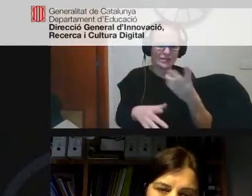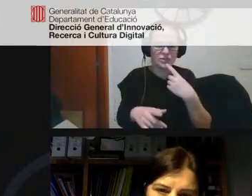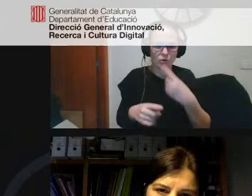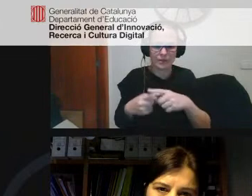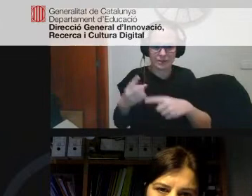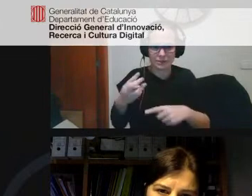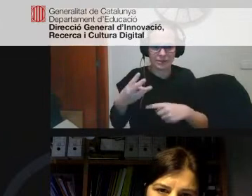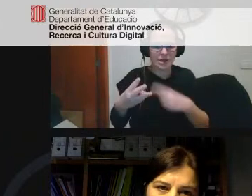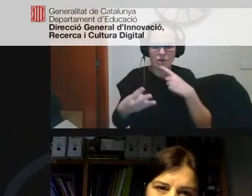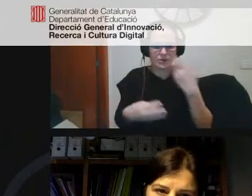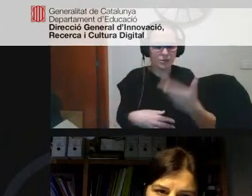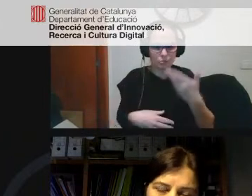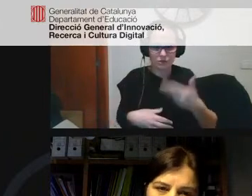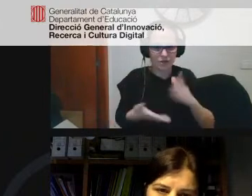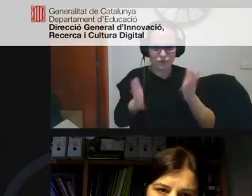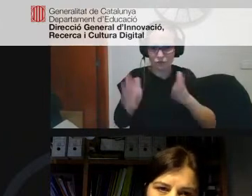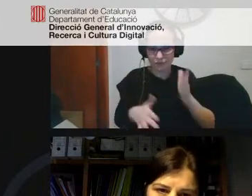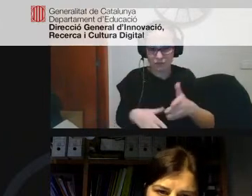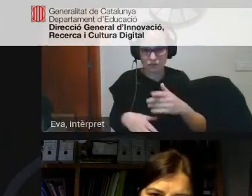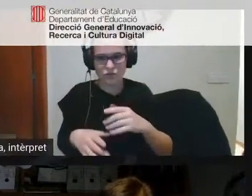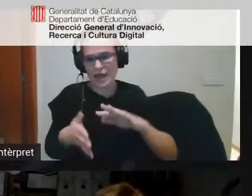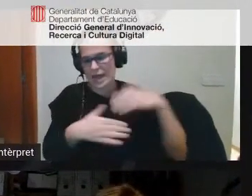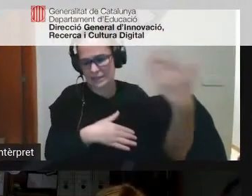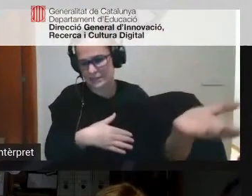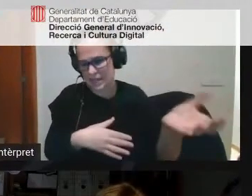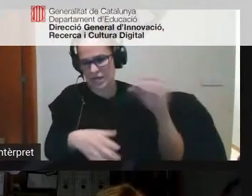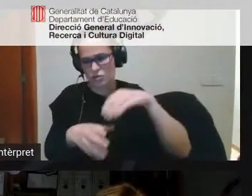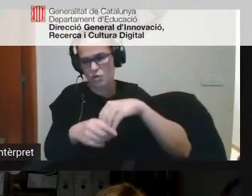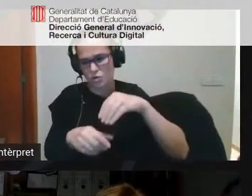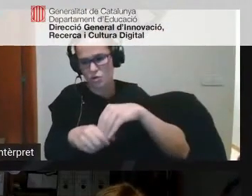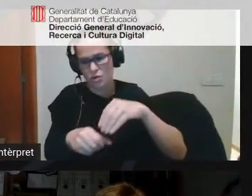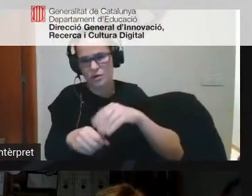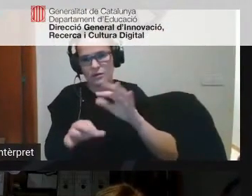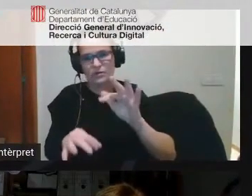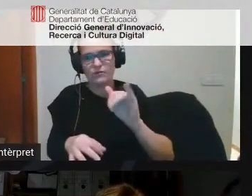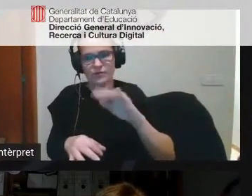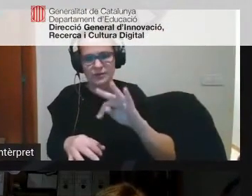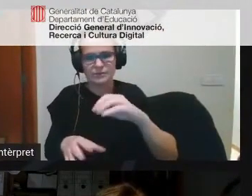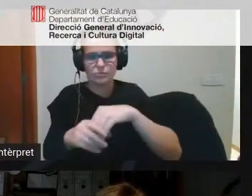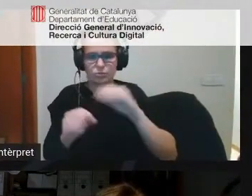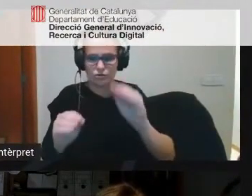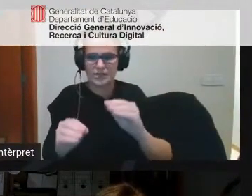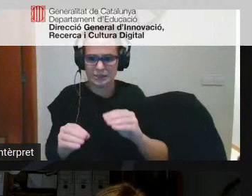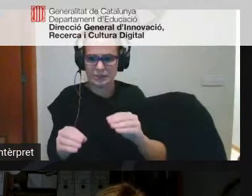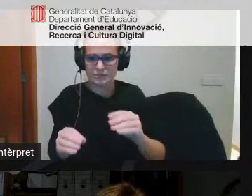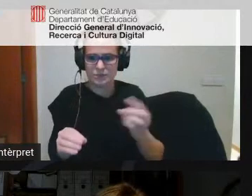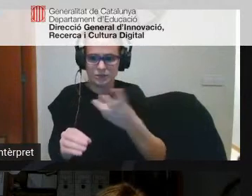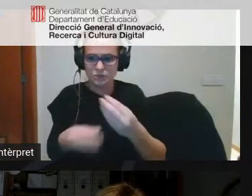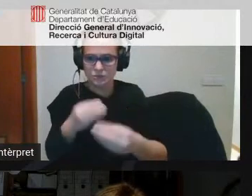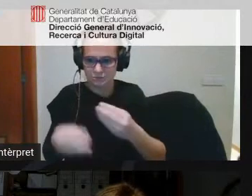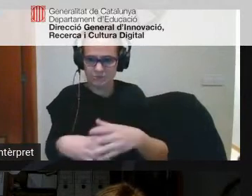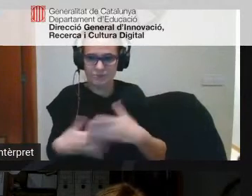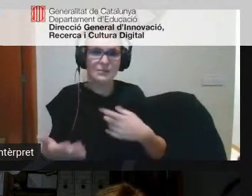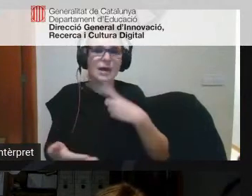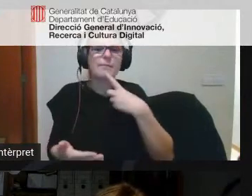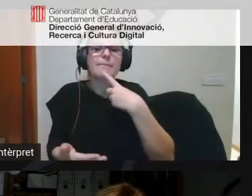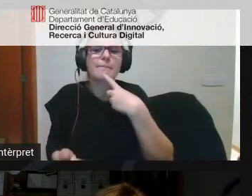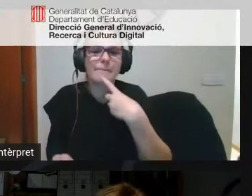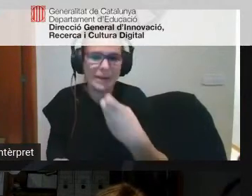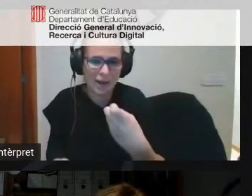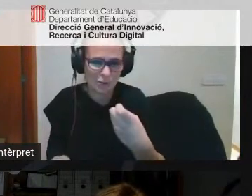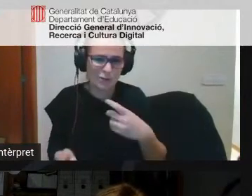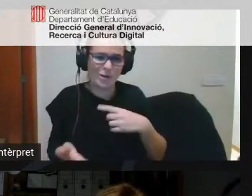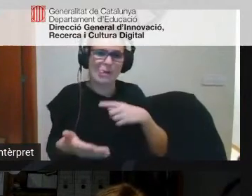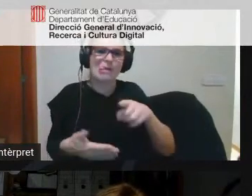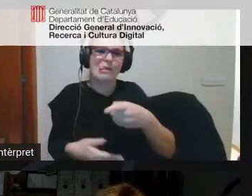molt important la formació ja sigui d'un extern o entrefic de vosaltres i tots tres ho fem Clar, em surt la pregunta i no vull la de la llaga